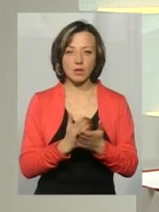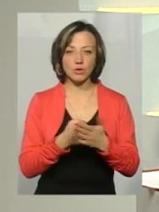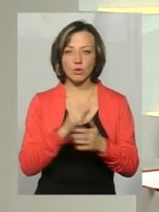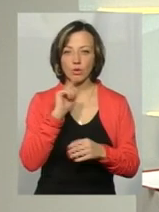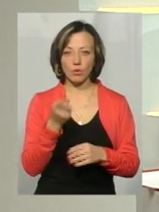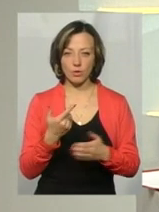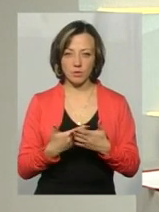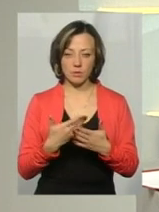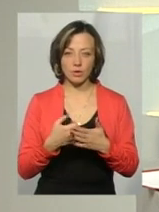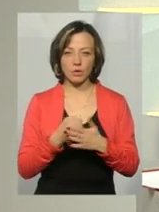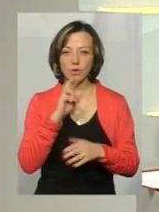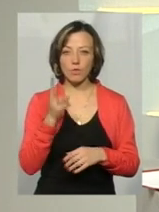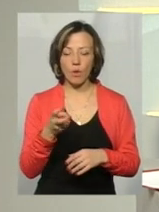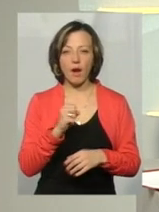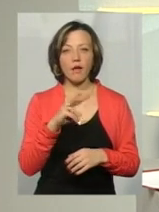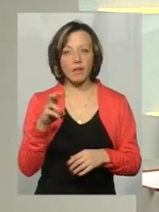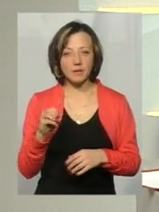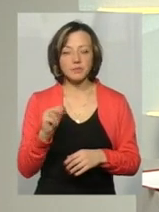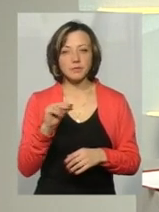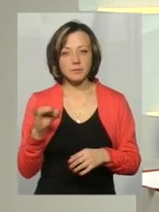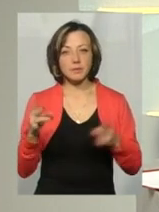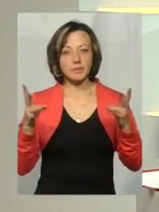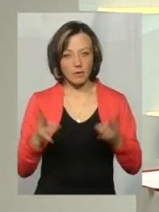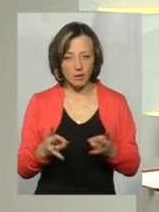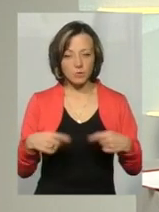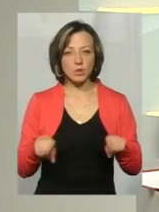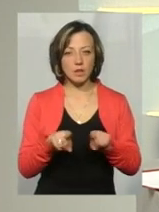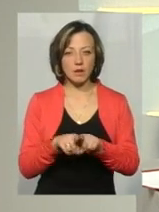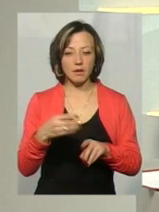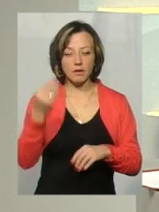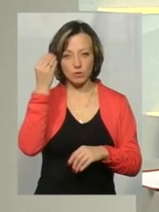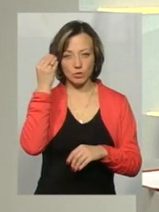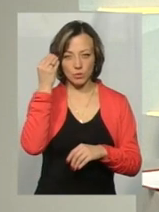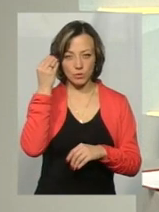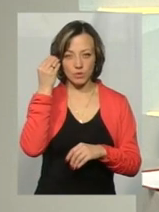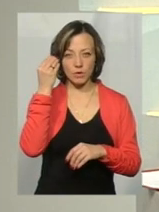року, до прикладу, або до двох. Але чи потрібно, на вашу думку,